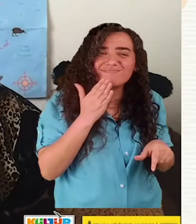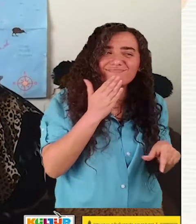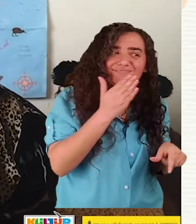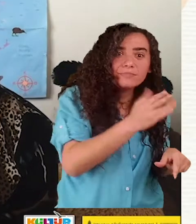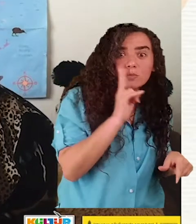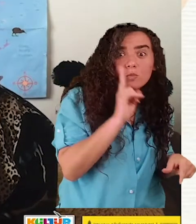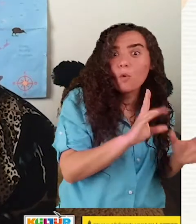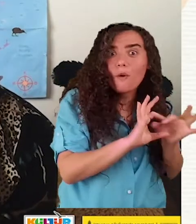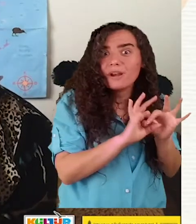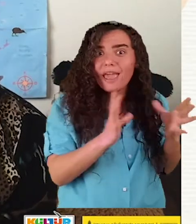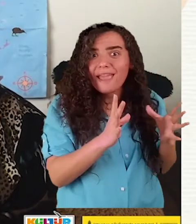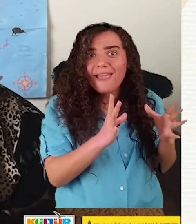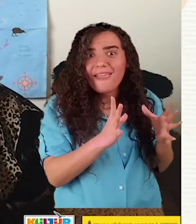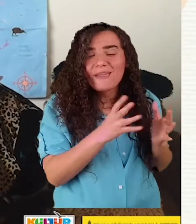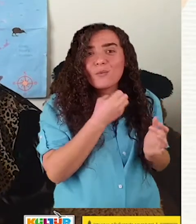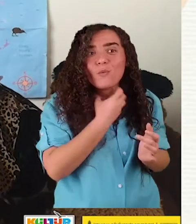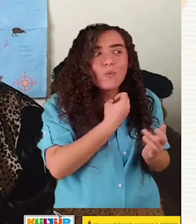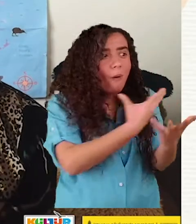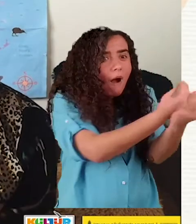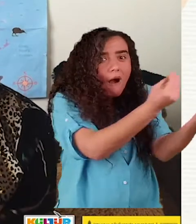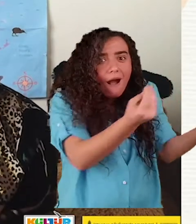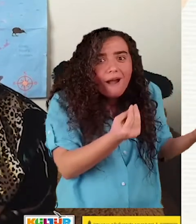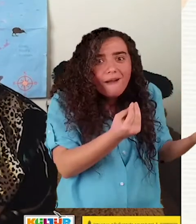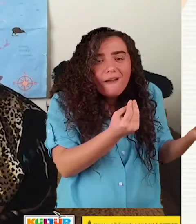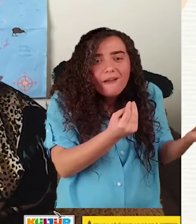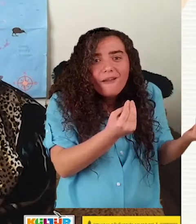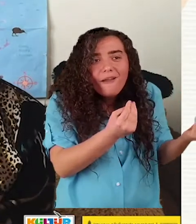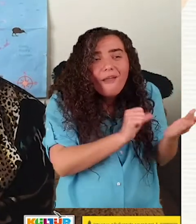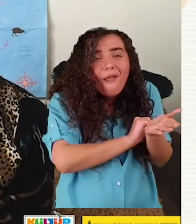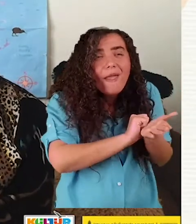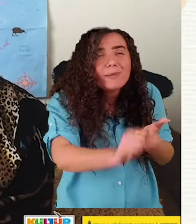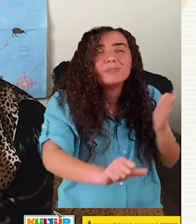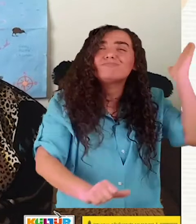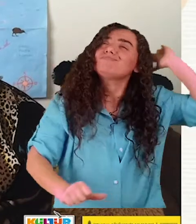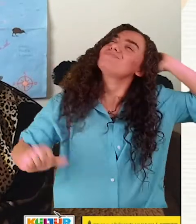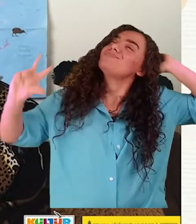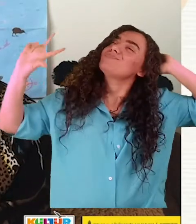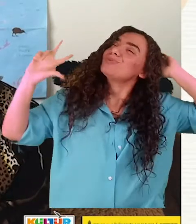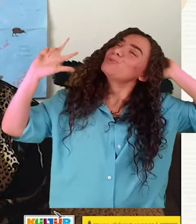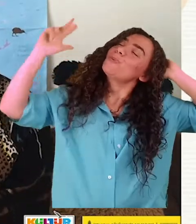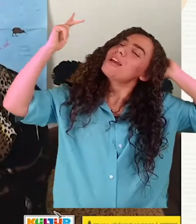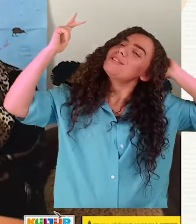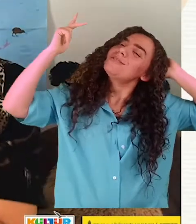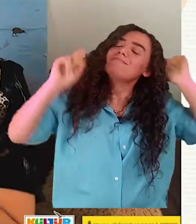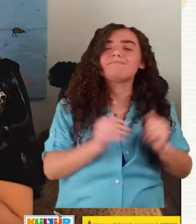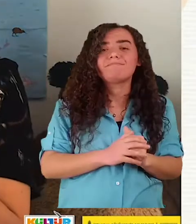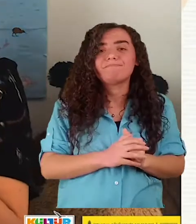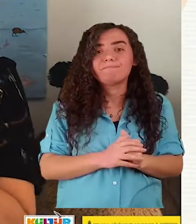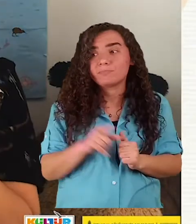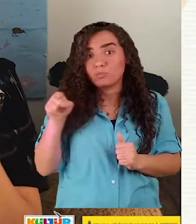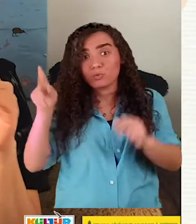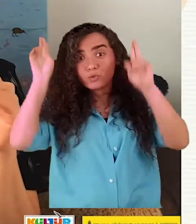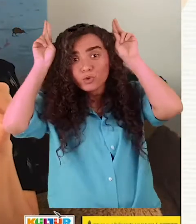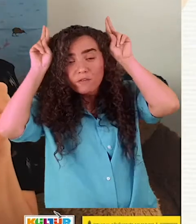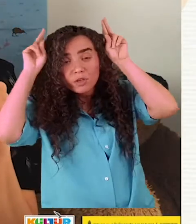Bir sürü kurbağa, hepsi yapmış güneşleniyor. İki tarafta şoka girmiş. Birbirlerini görünce